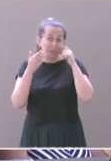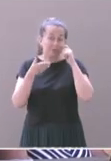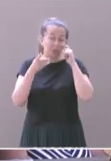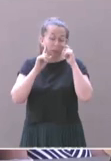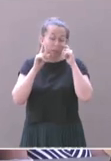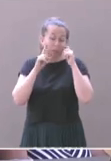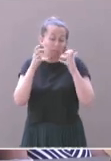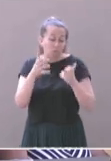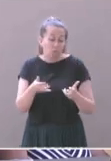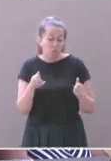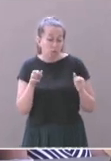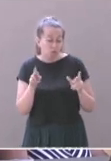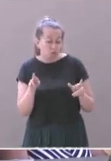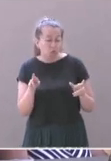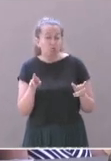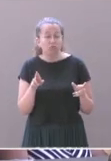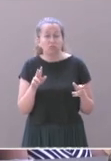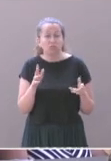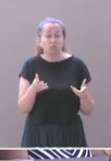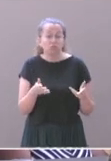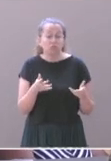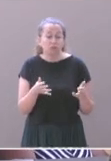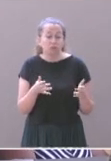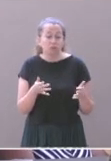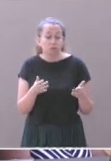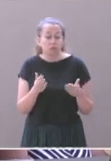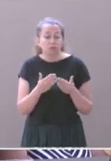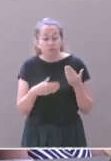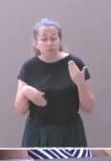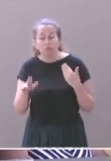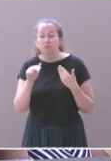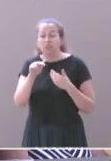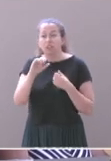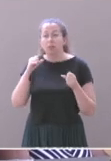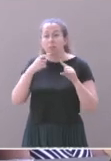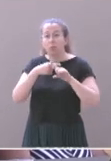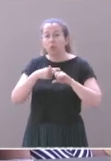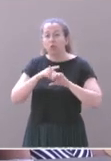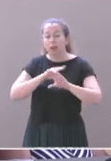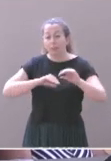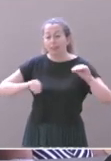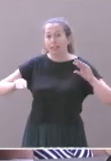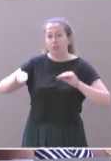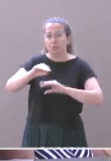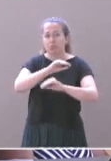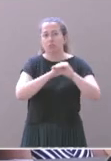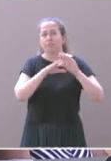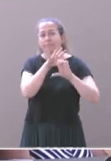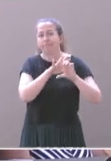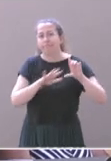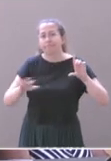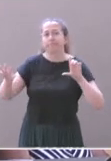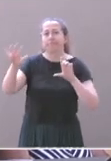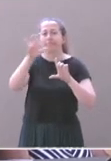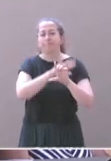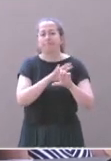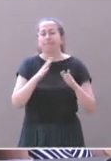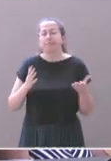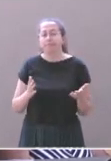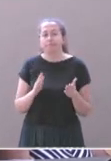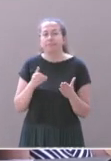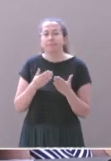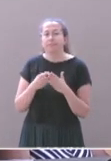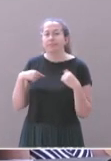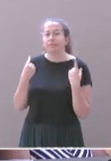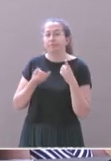débouche sur un plan d'aménagement de l'ensemble de le végétal qui nous amène aujourd'hui à postuler là aussi comme